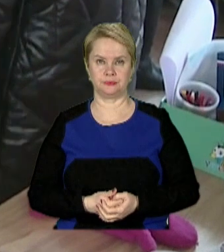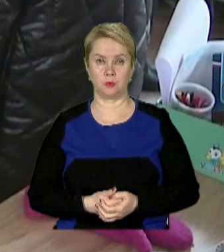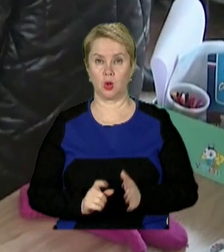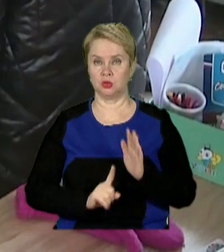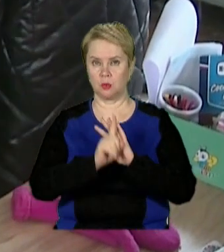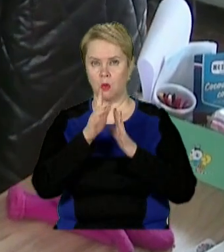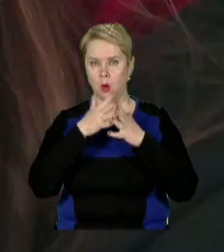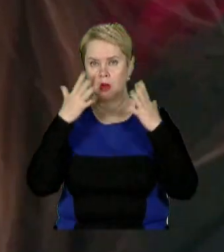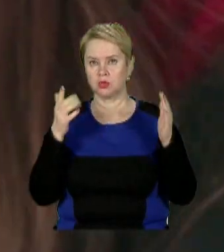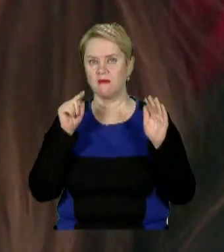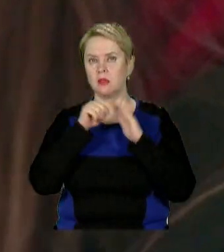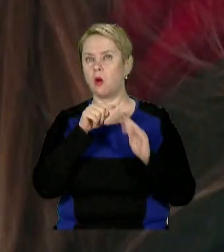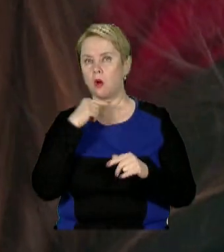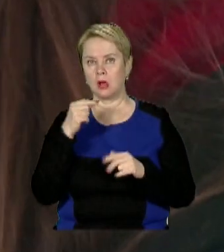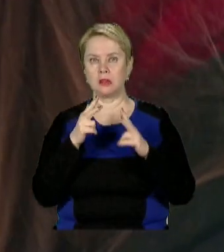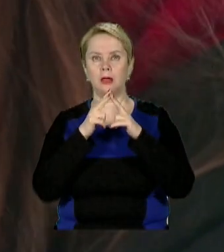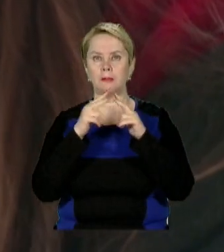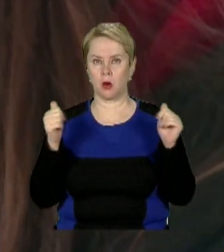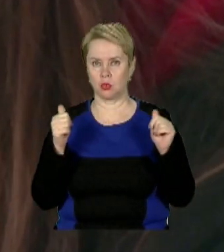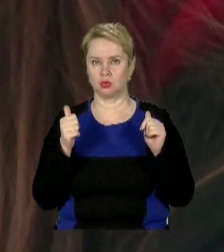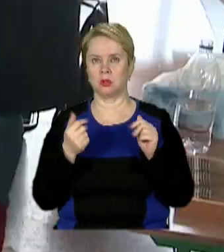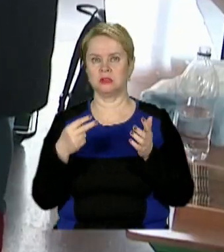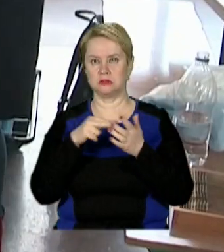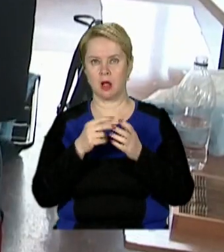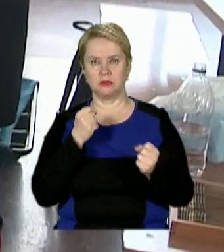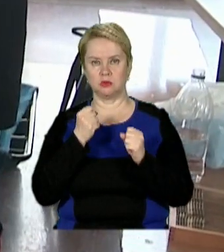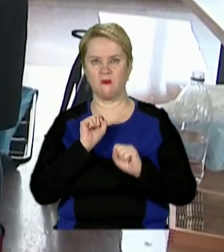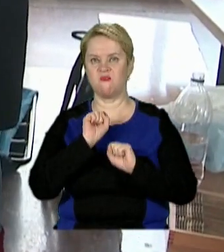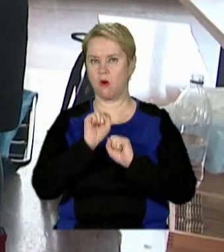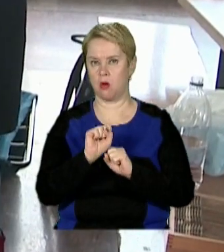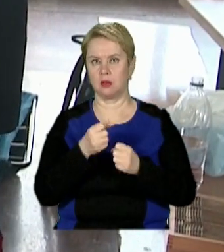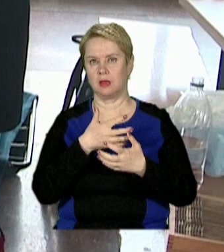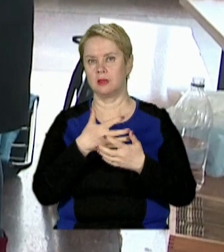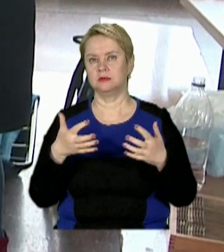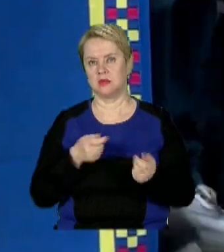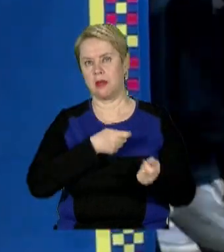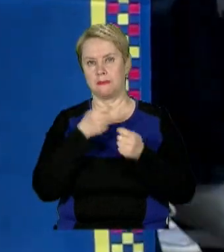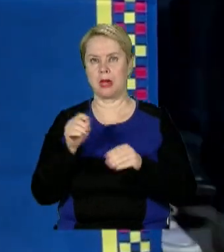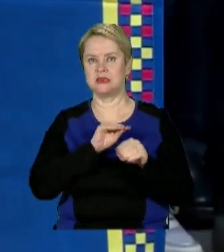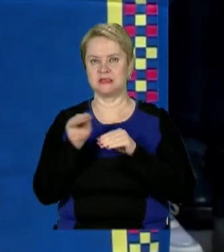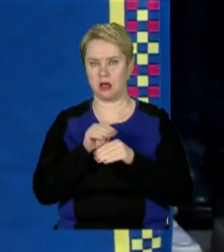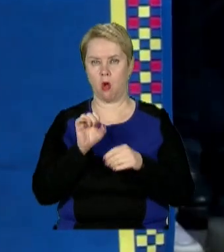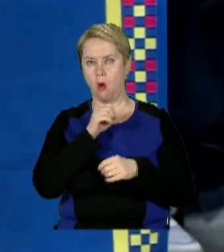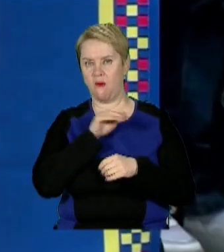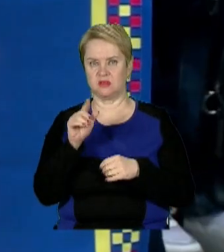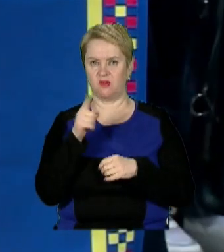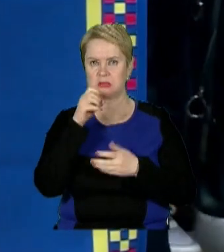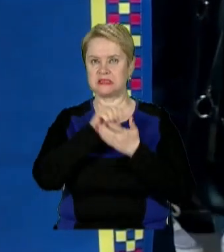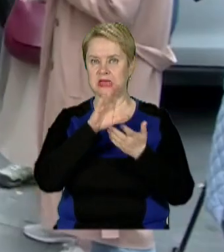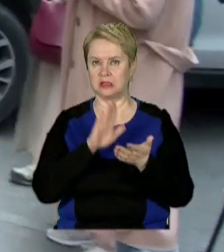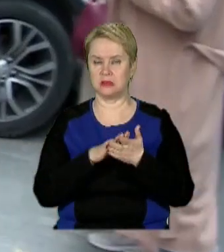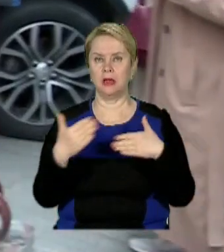Спочатку повномасштабного вторгнення Дніпропетровщина стала міцною фортецею для переселенців. За офіційними даними, в області